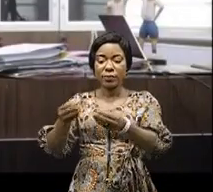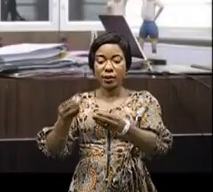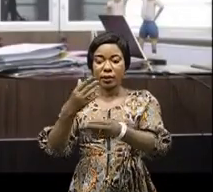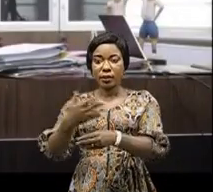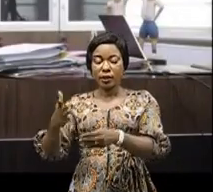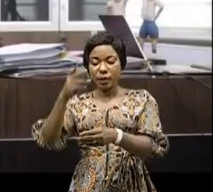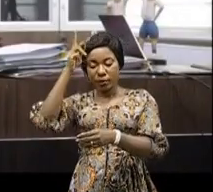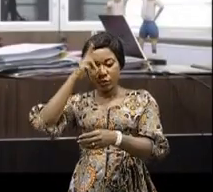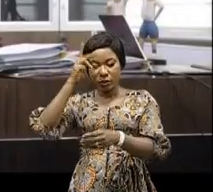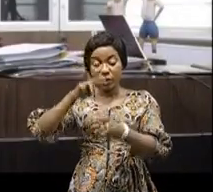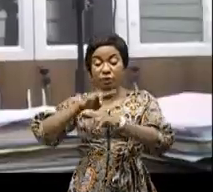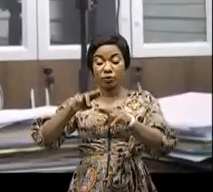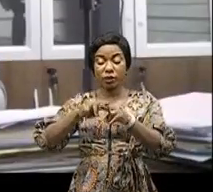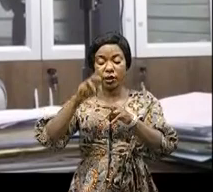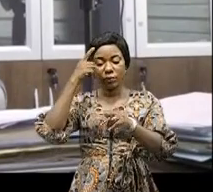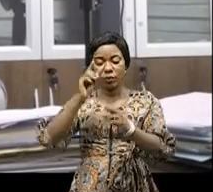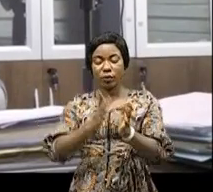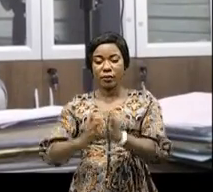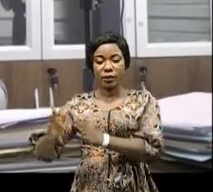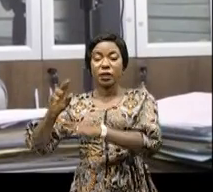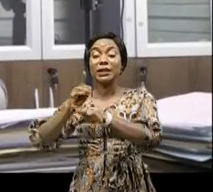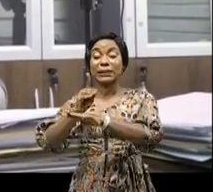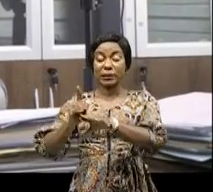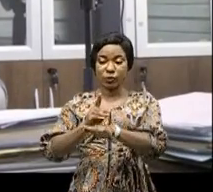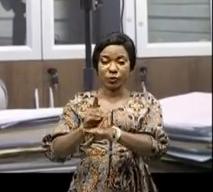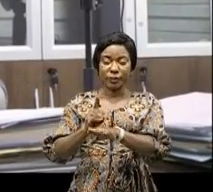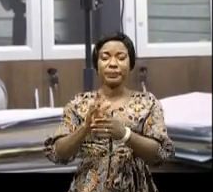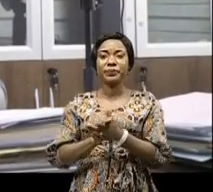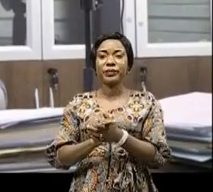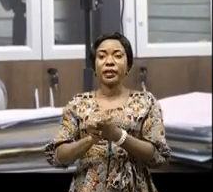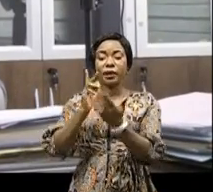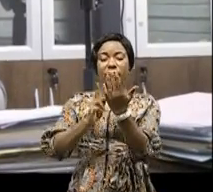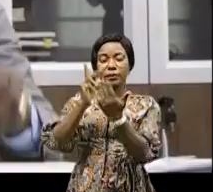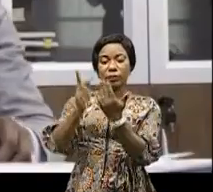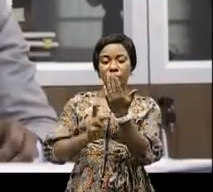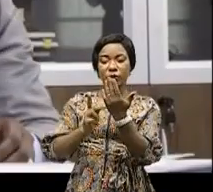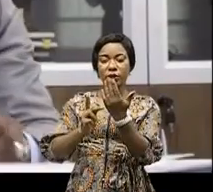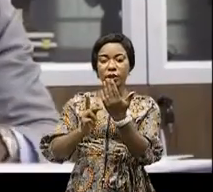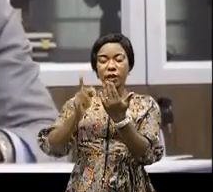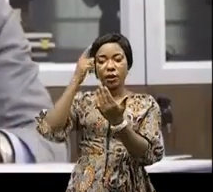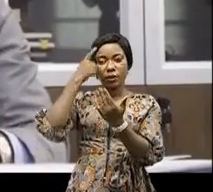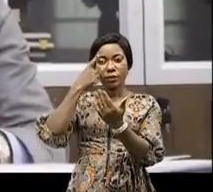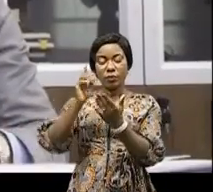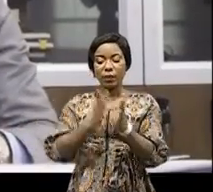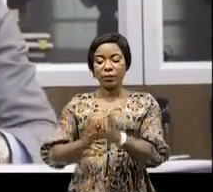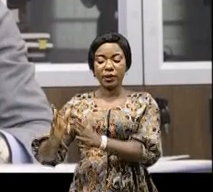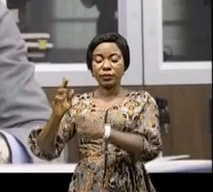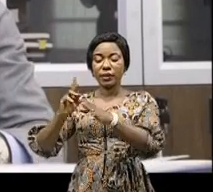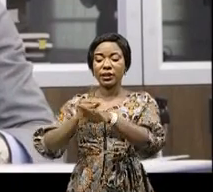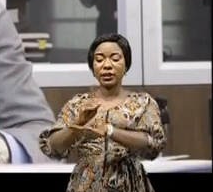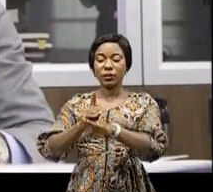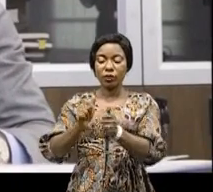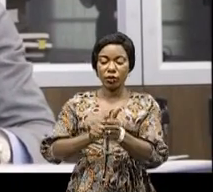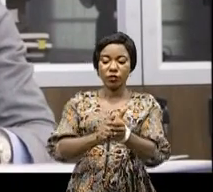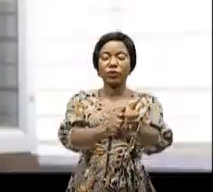politique nationale de l'aménagement du territoire. Des projets d'aménagement du territoire, ainsi que le suivi